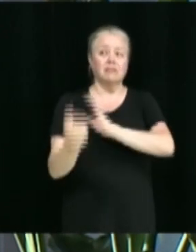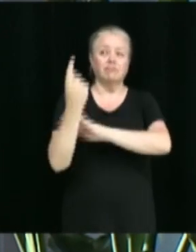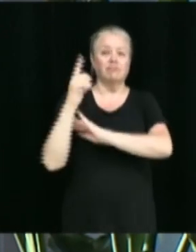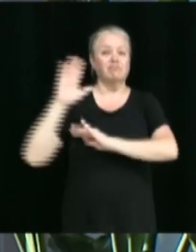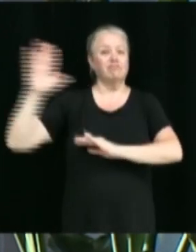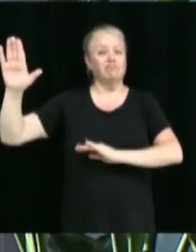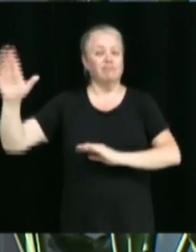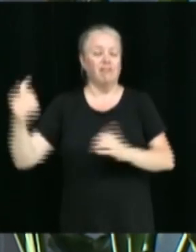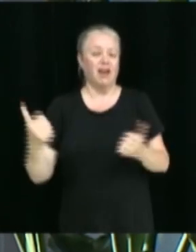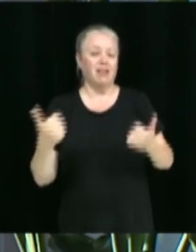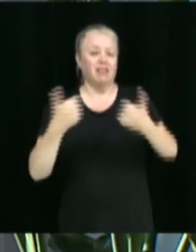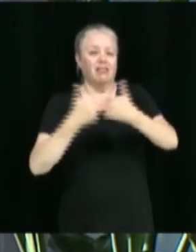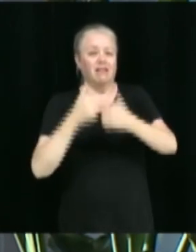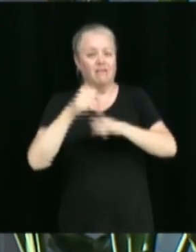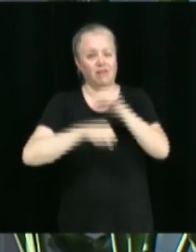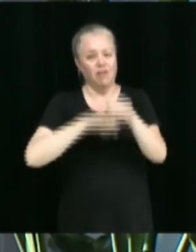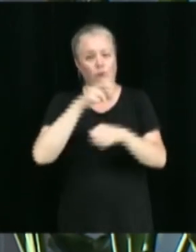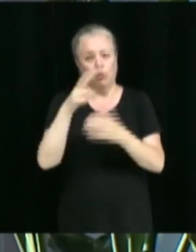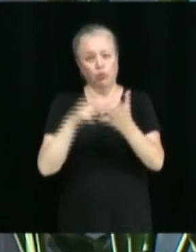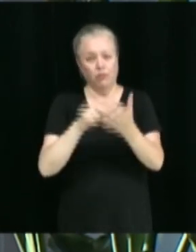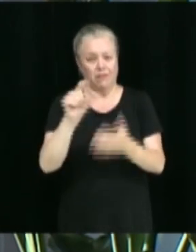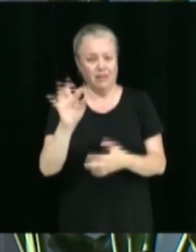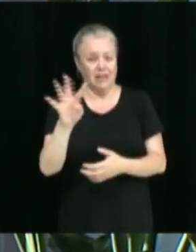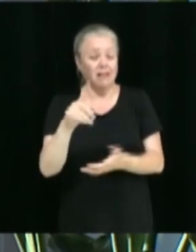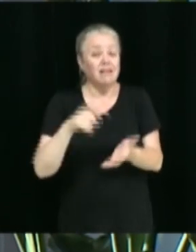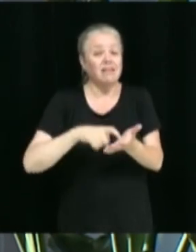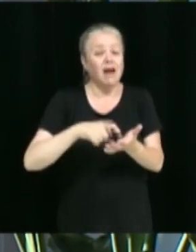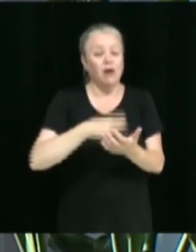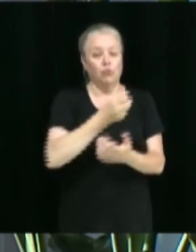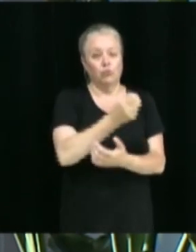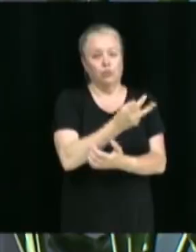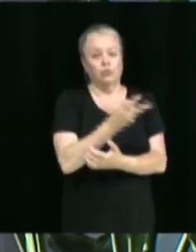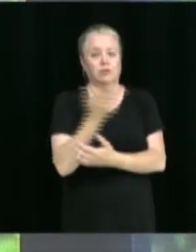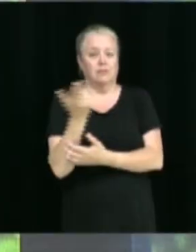qui aura lieu les 12 et 13 juillet 2024.